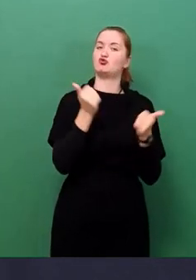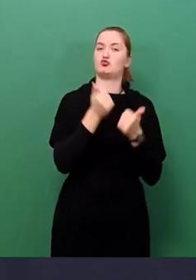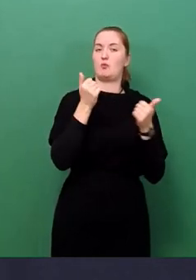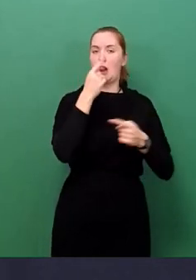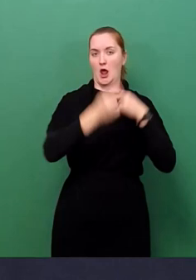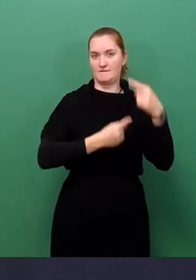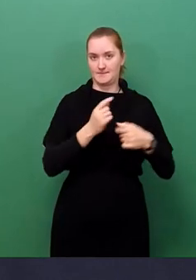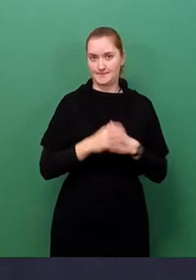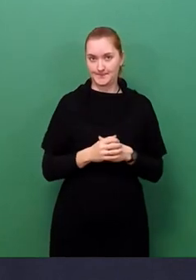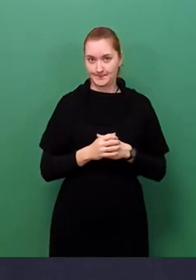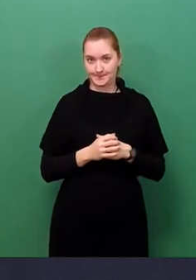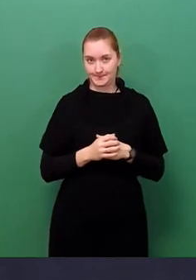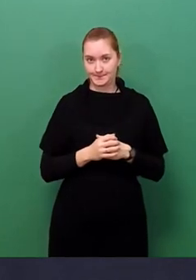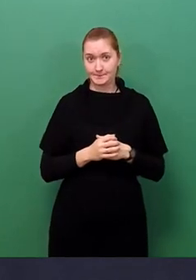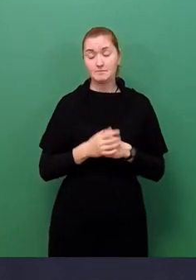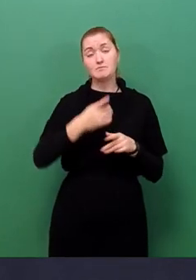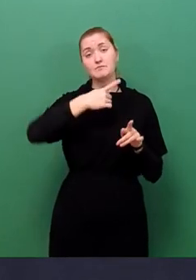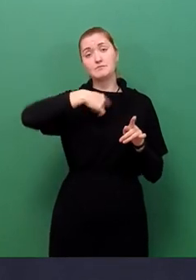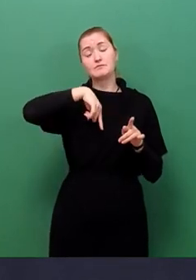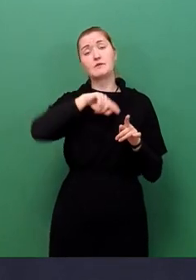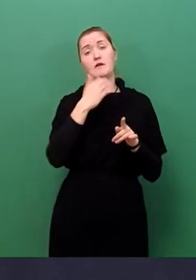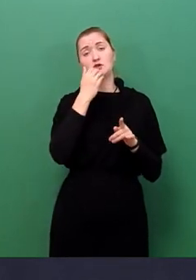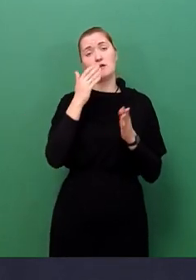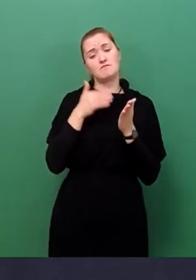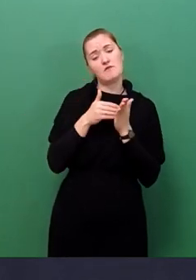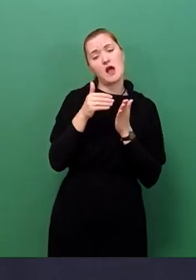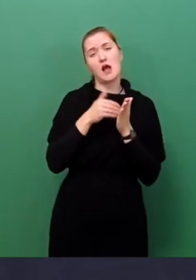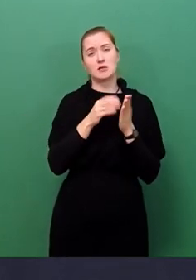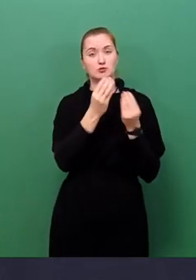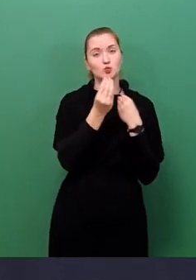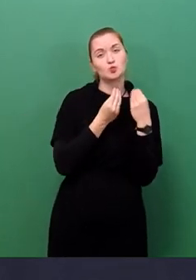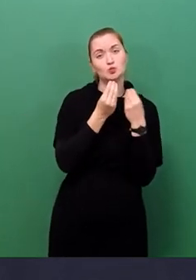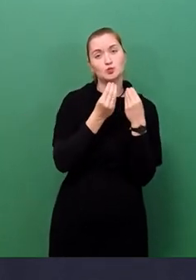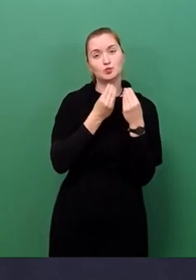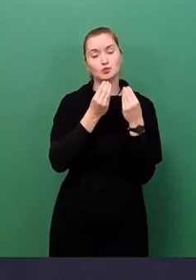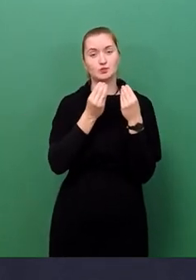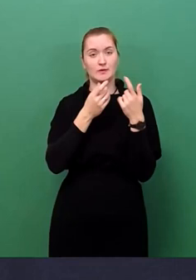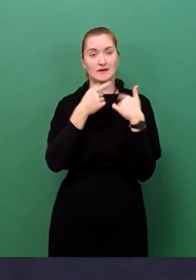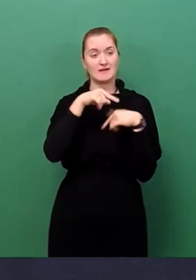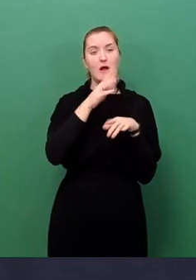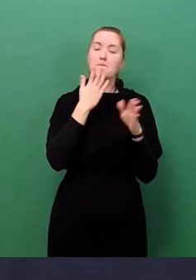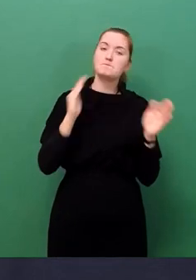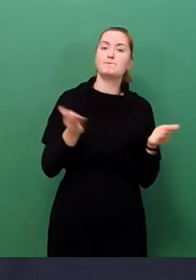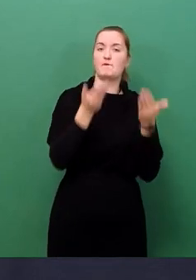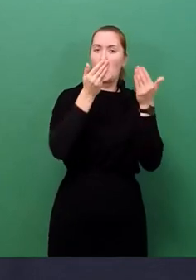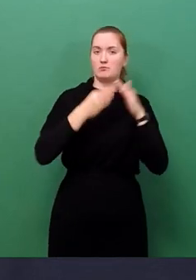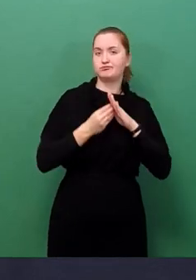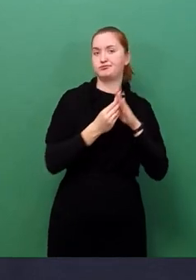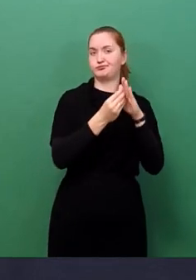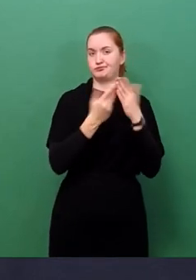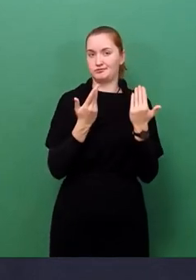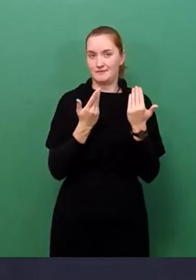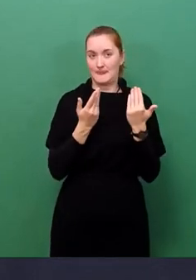Und wir haben weitere Gespräche geführt, dieses auszubauen. Es sind eine ganze Reihe von Ideen,